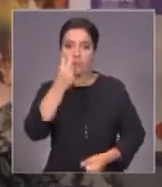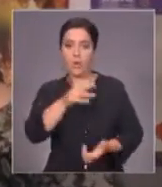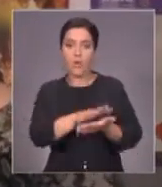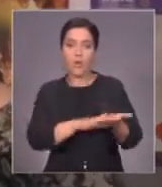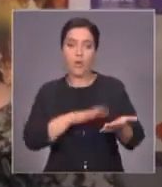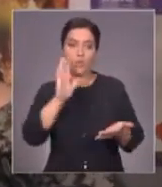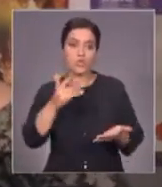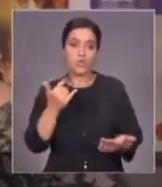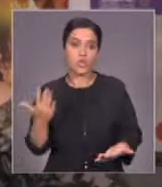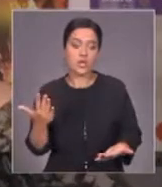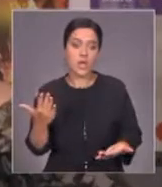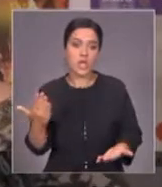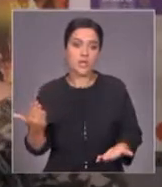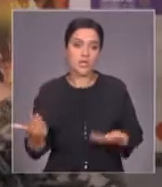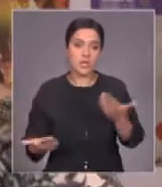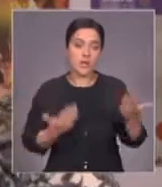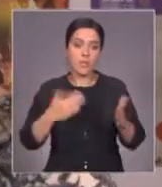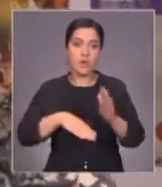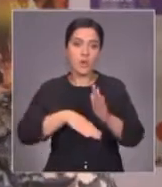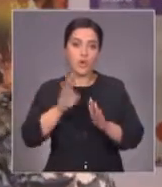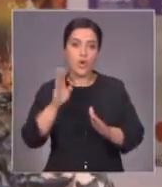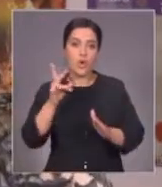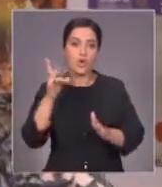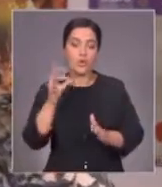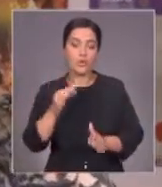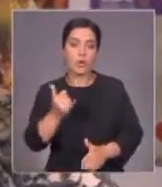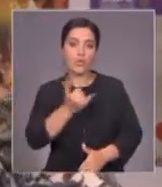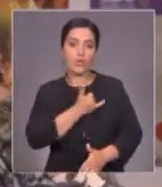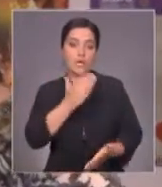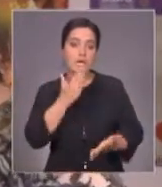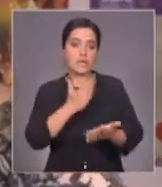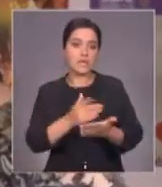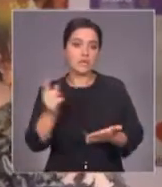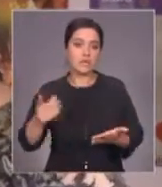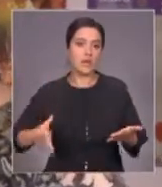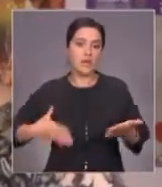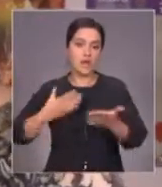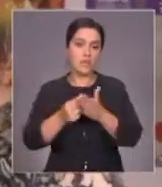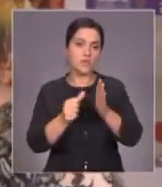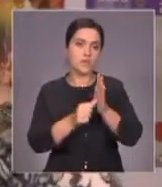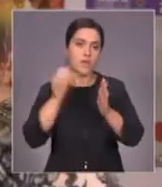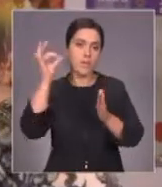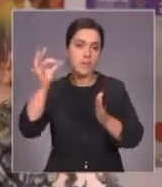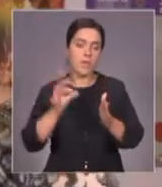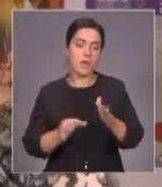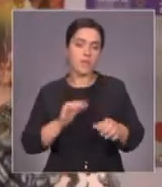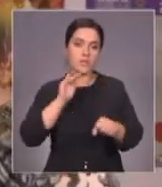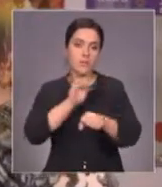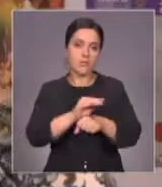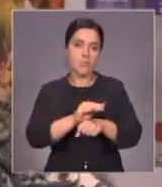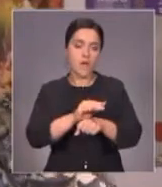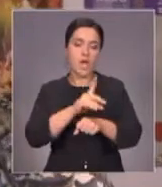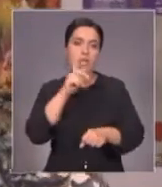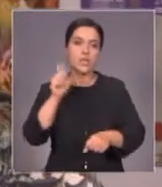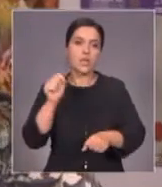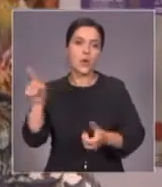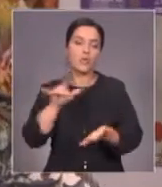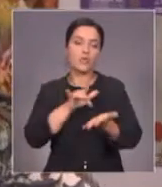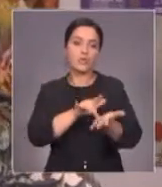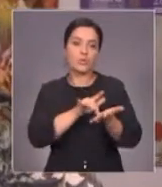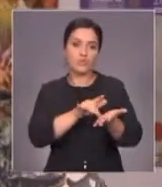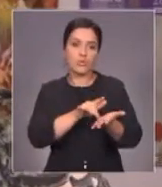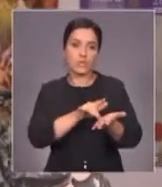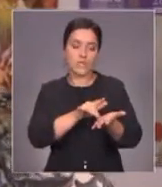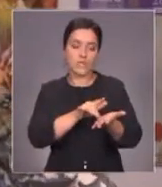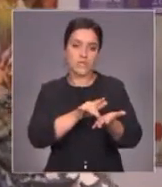рынок оживился, но у нас ввели GST. То есть GST — это дополнительные 6%, которые облагаются налогом, и туризм